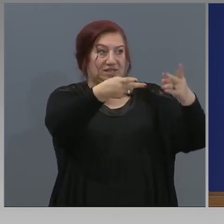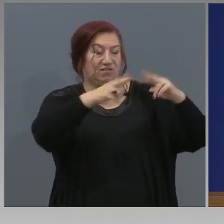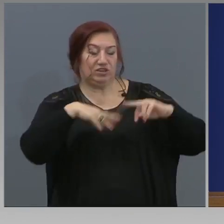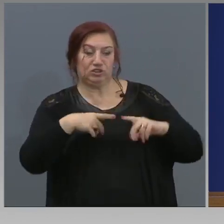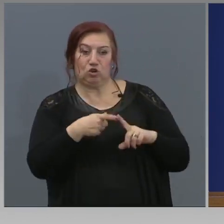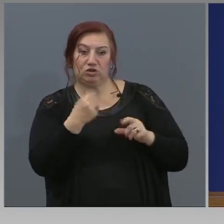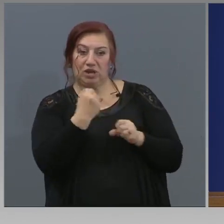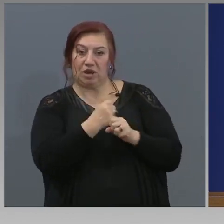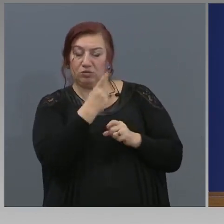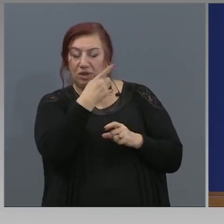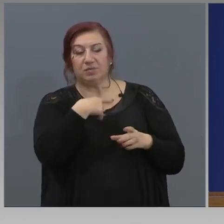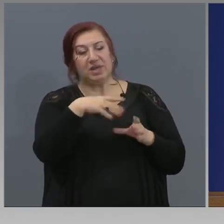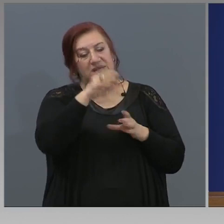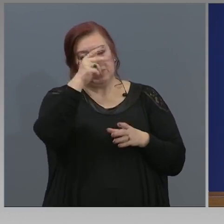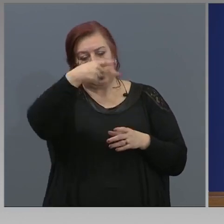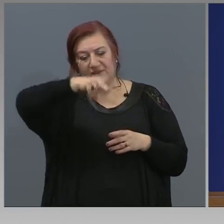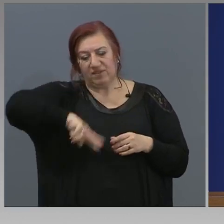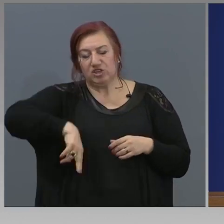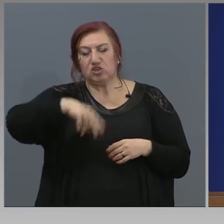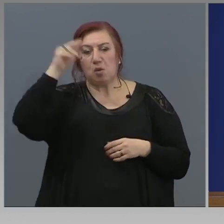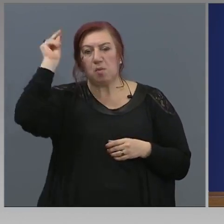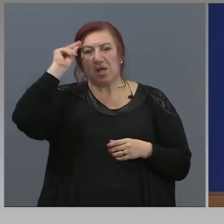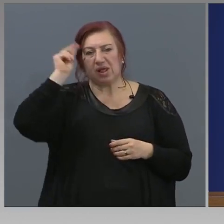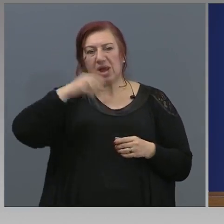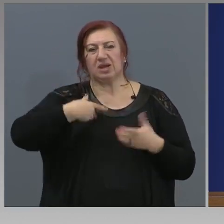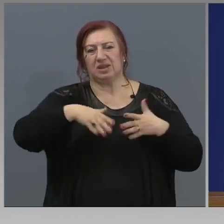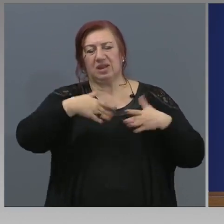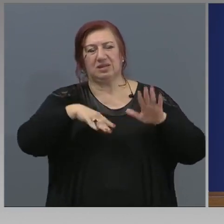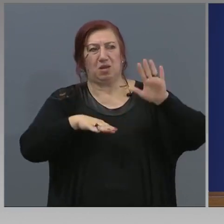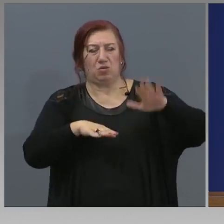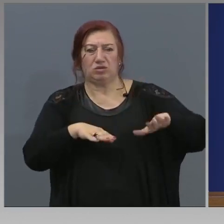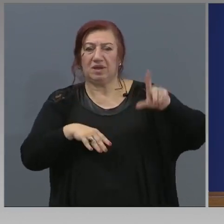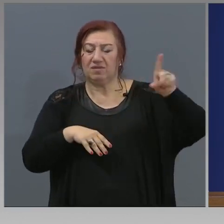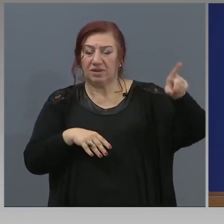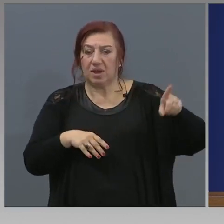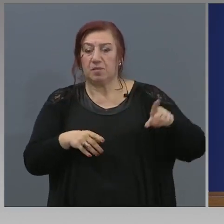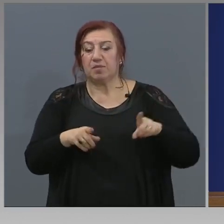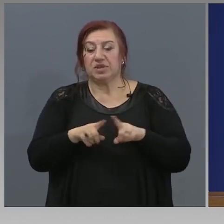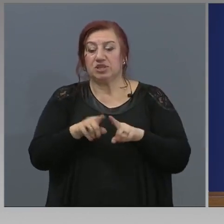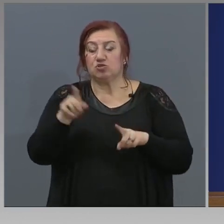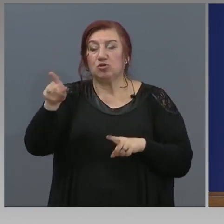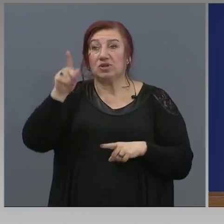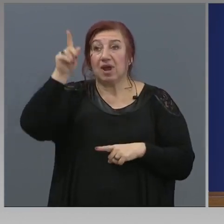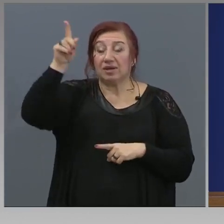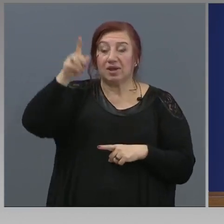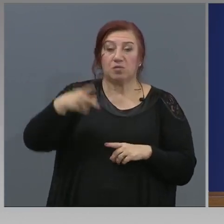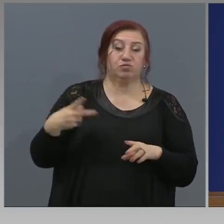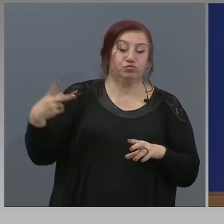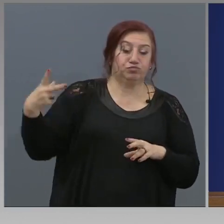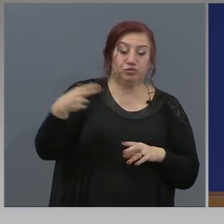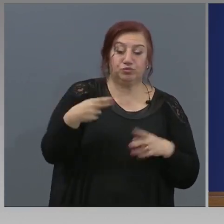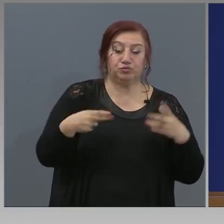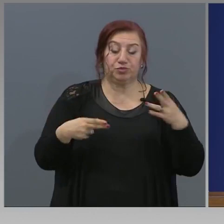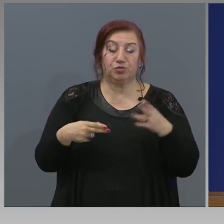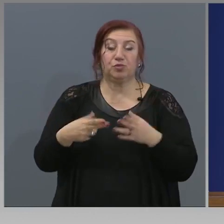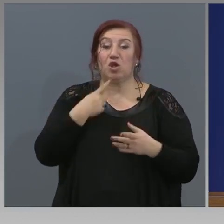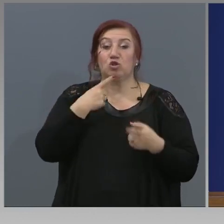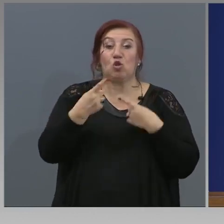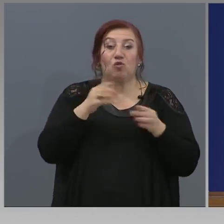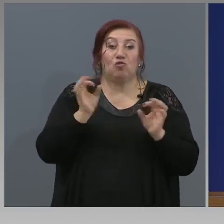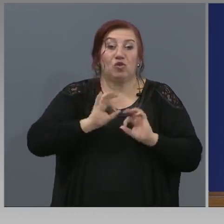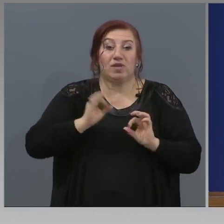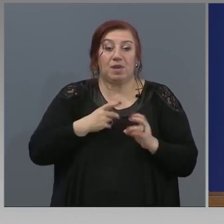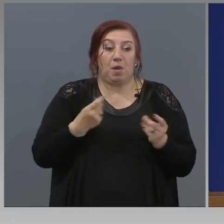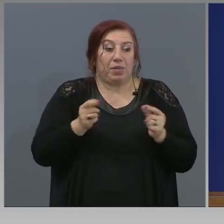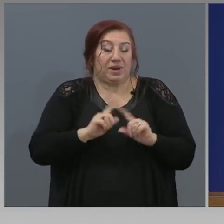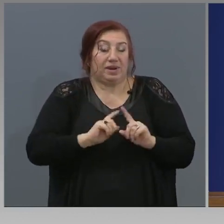са предпочели да бъдат в България по време на кризата или пък защото на тях съответно са им прекратили договорите в държавите, в които са